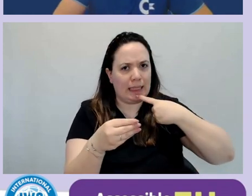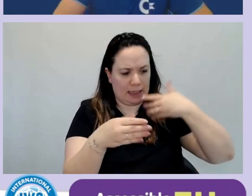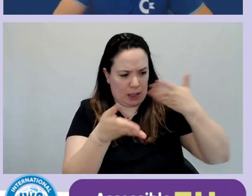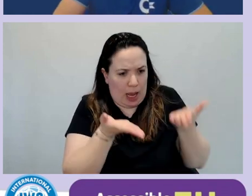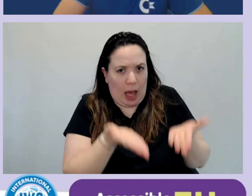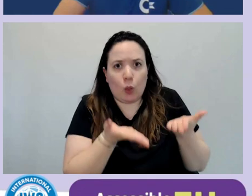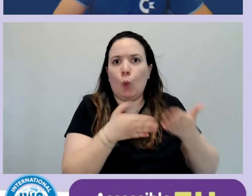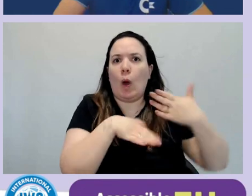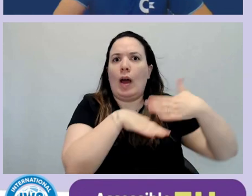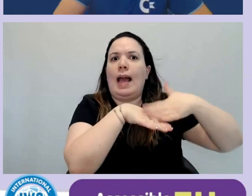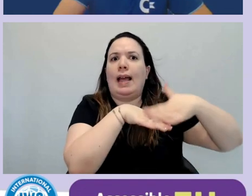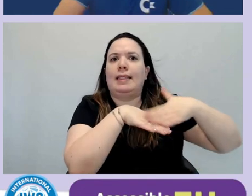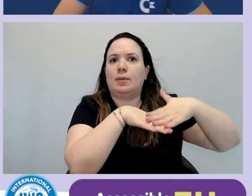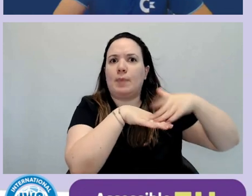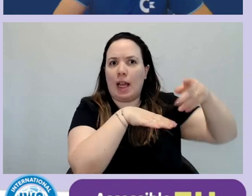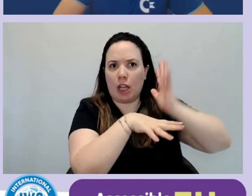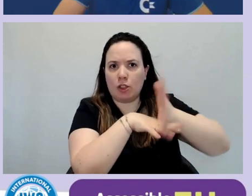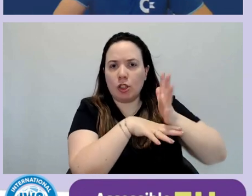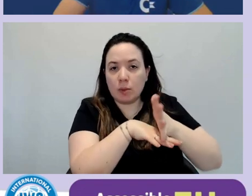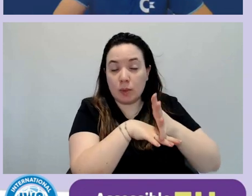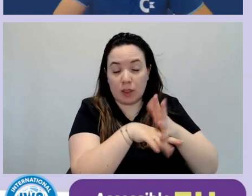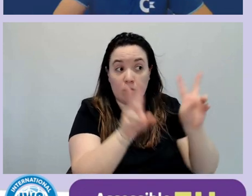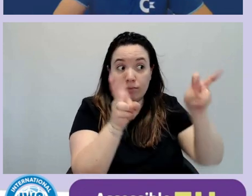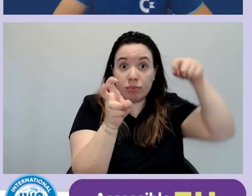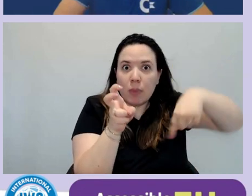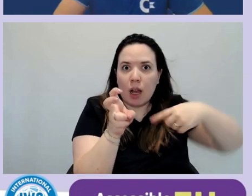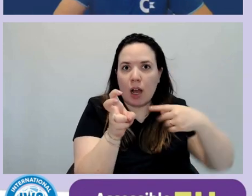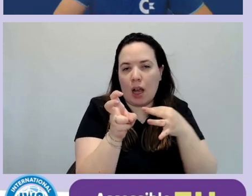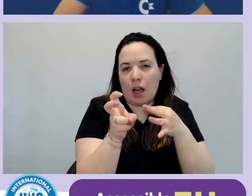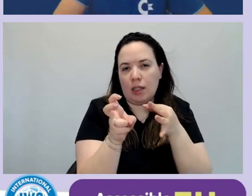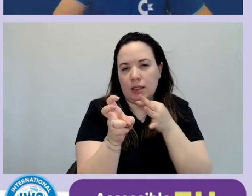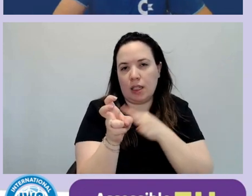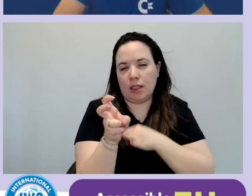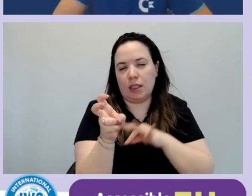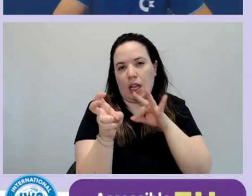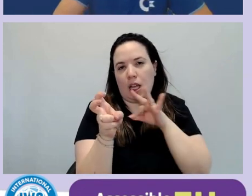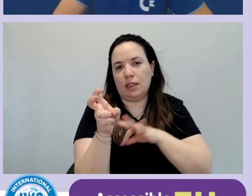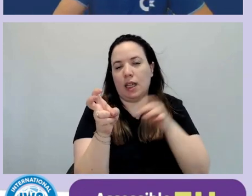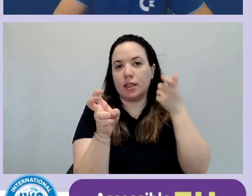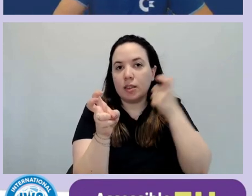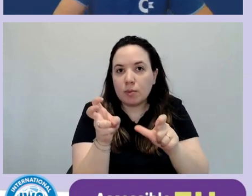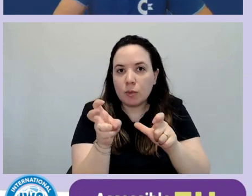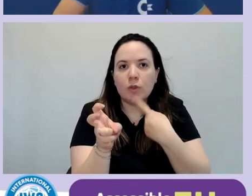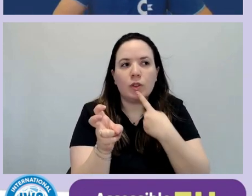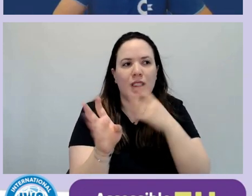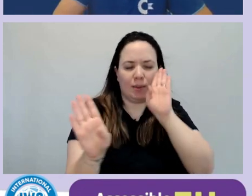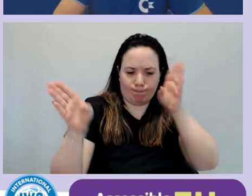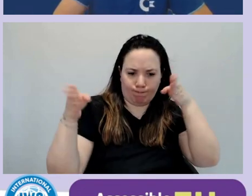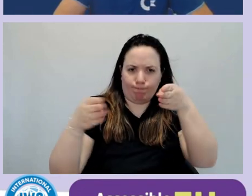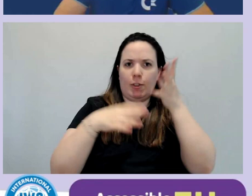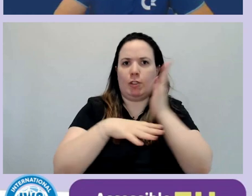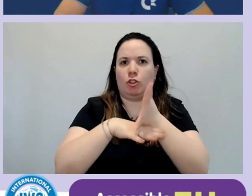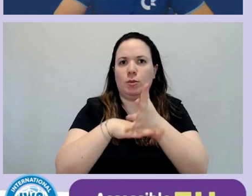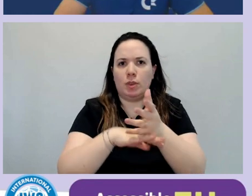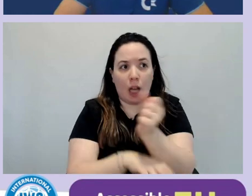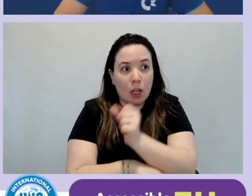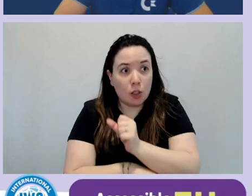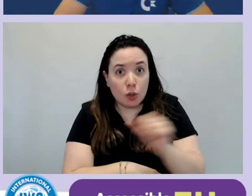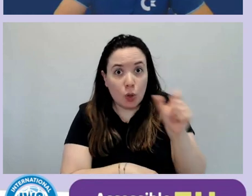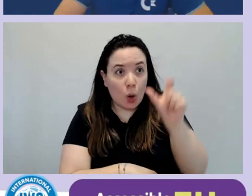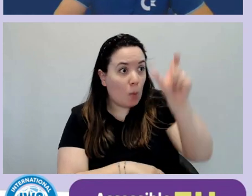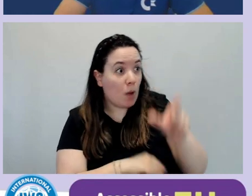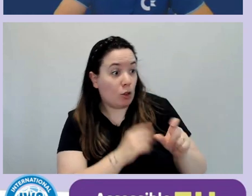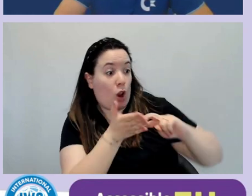interessante perché chi si occupa di accessibilità, come vedrete, non è soltanto la persona ultra